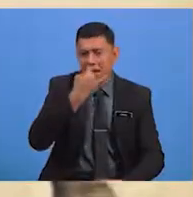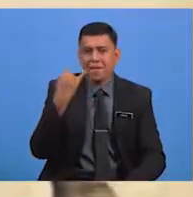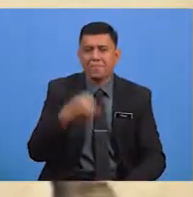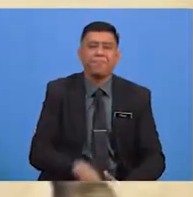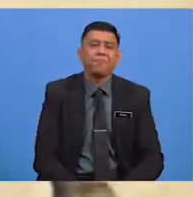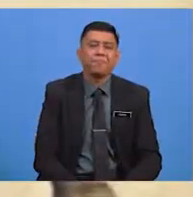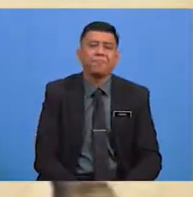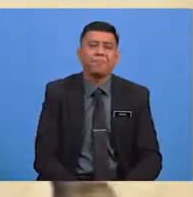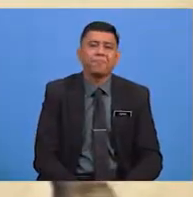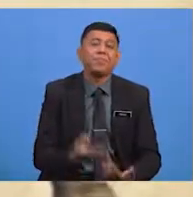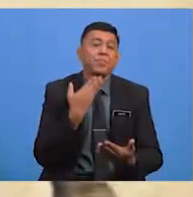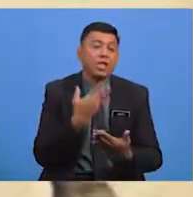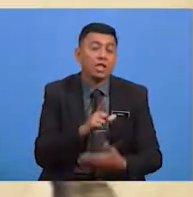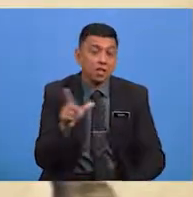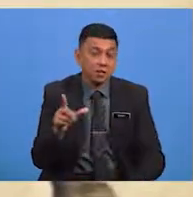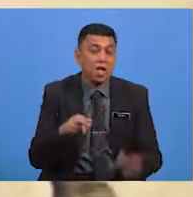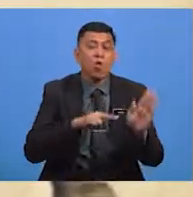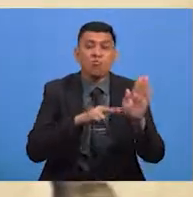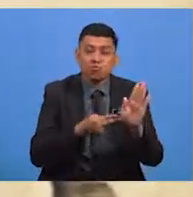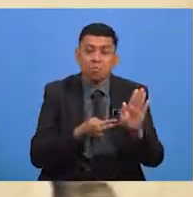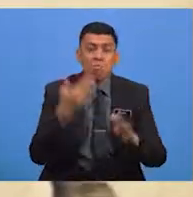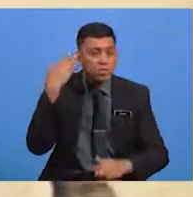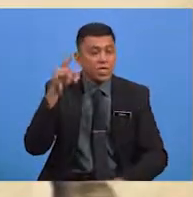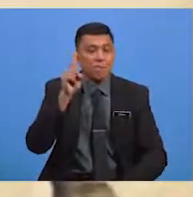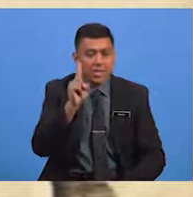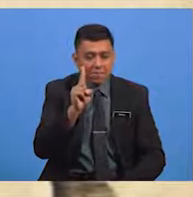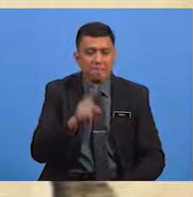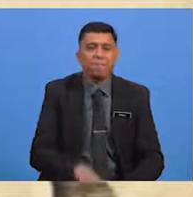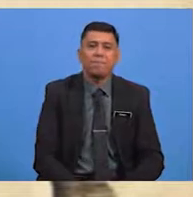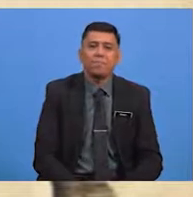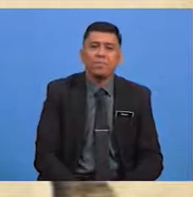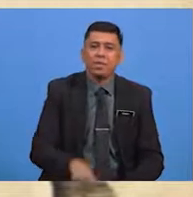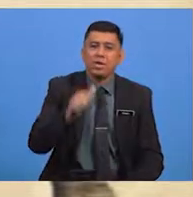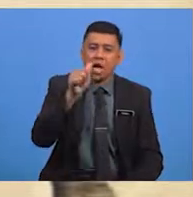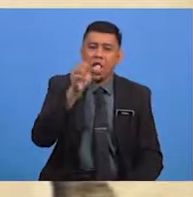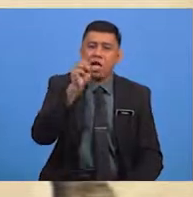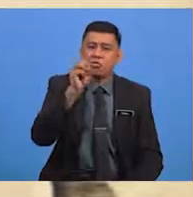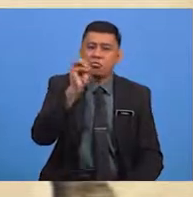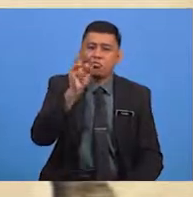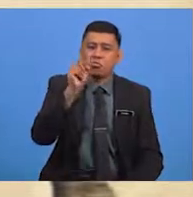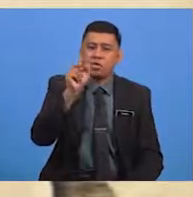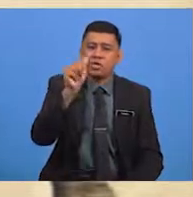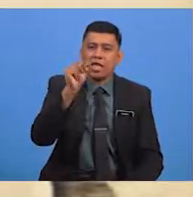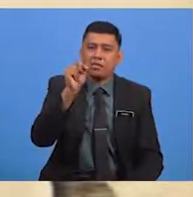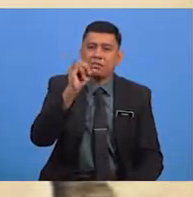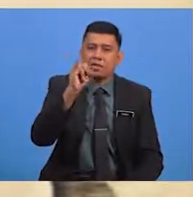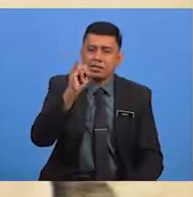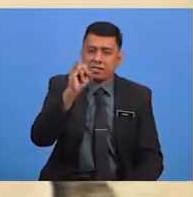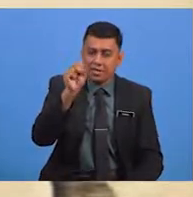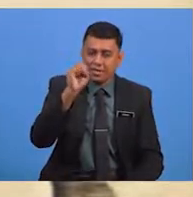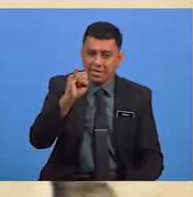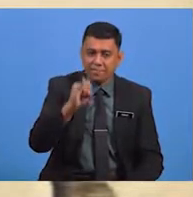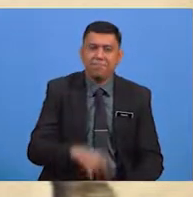Baiklah Unsur Bunyi Yang Pertama Ialah Assonansi Contohnya